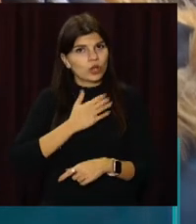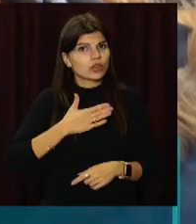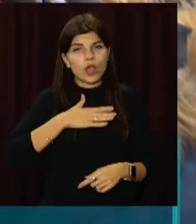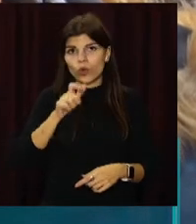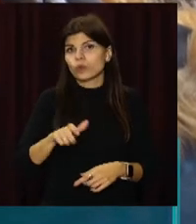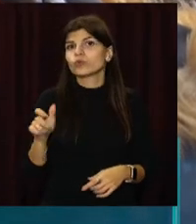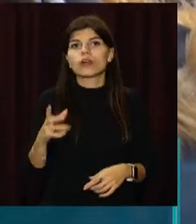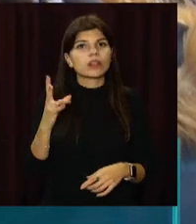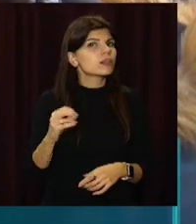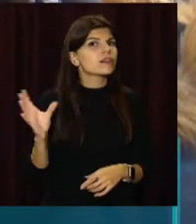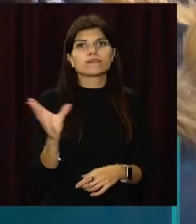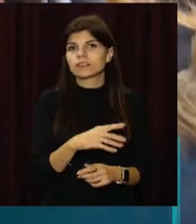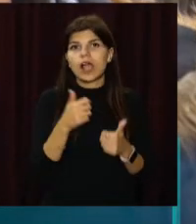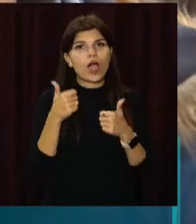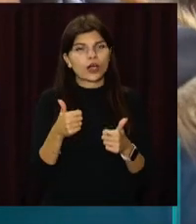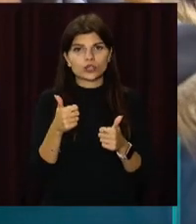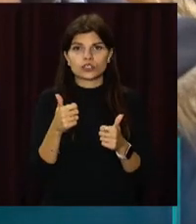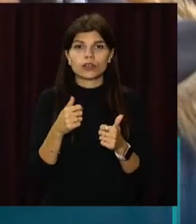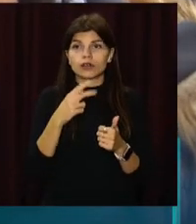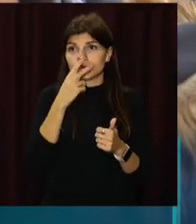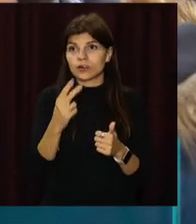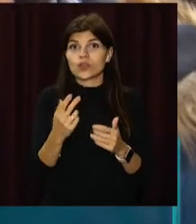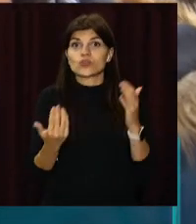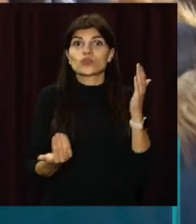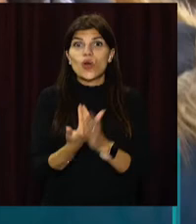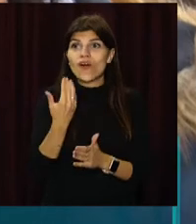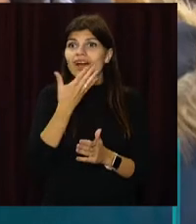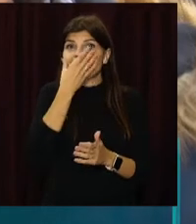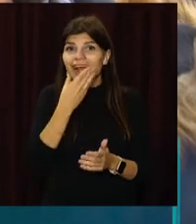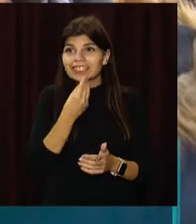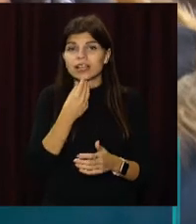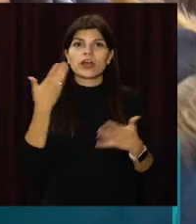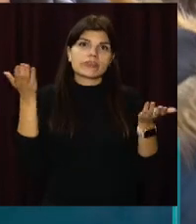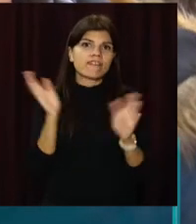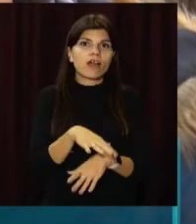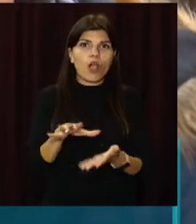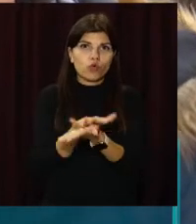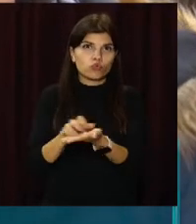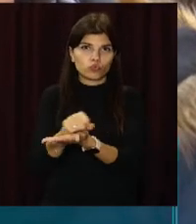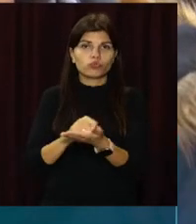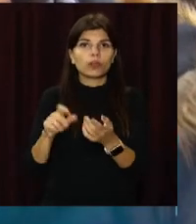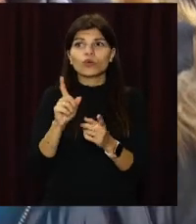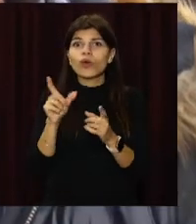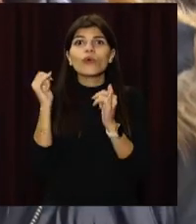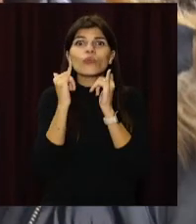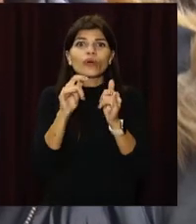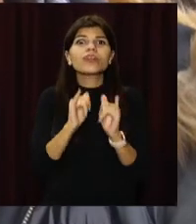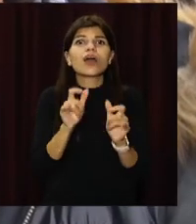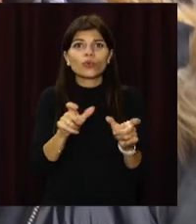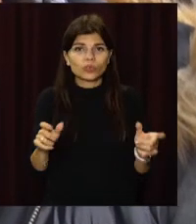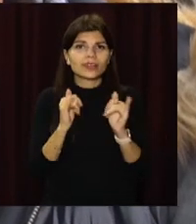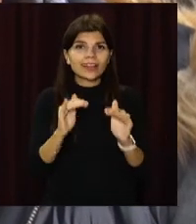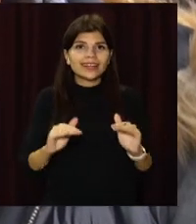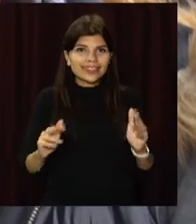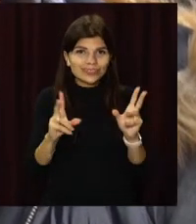всі так добре розпочинують цю красу, те, що робиться для людей, для них самих.